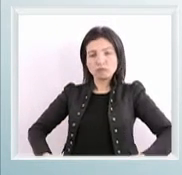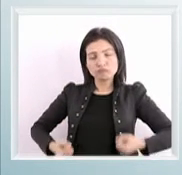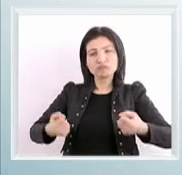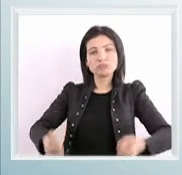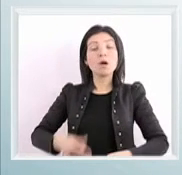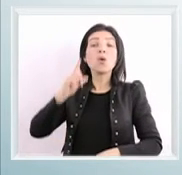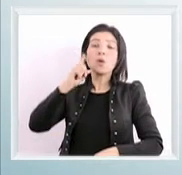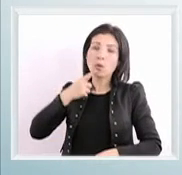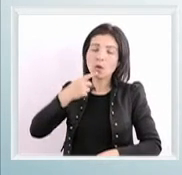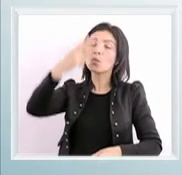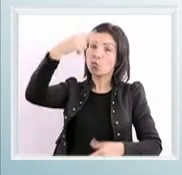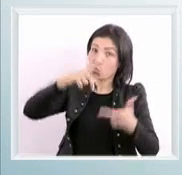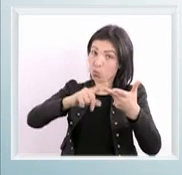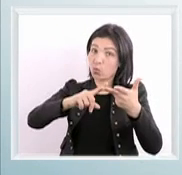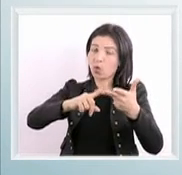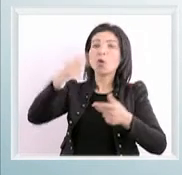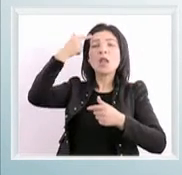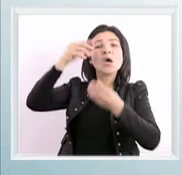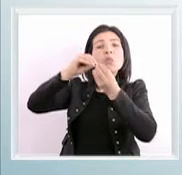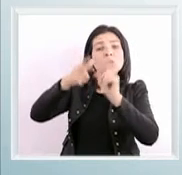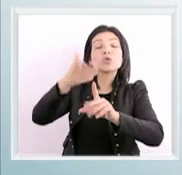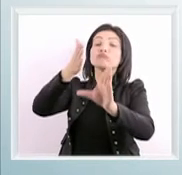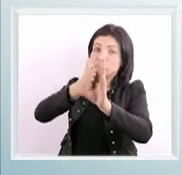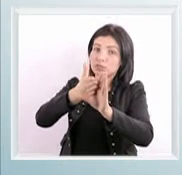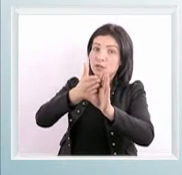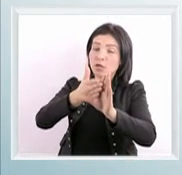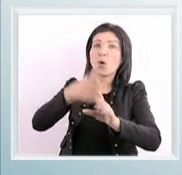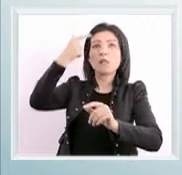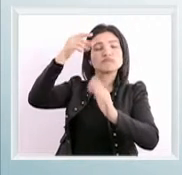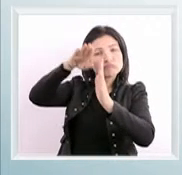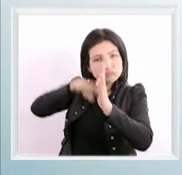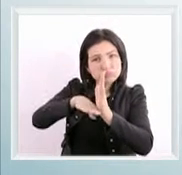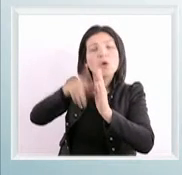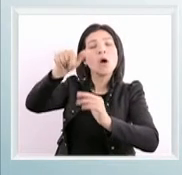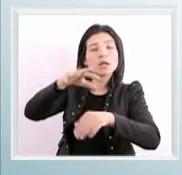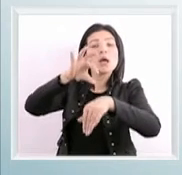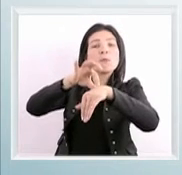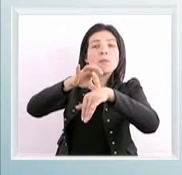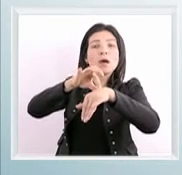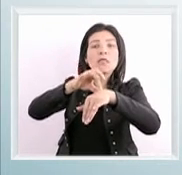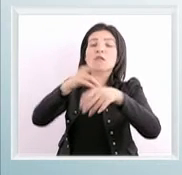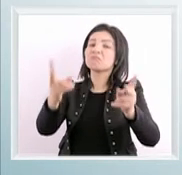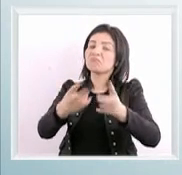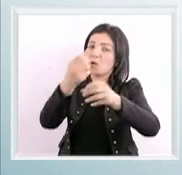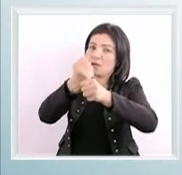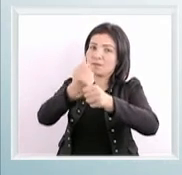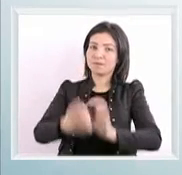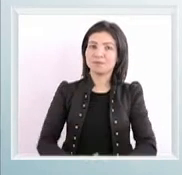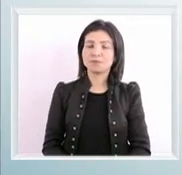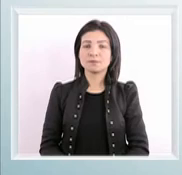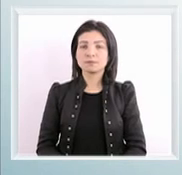عضوية، سمعية، بصرية، معرفية، نفسانية، ذهنية وزاد الأمراض المعاطلة للحركة